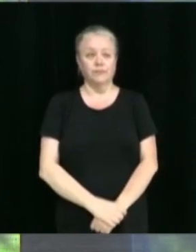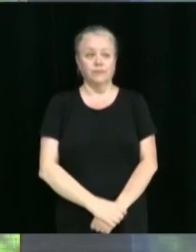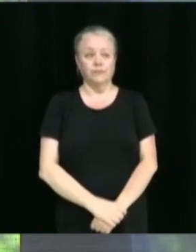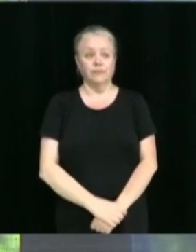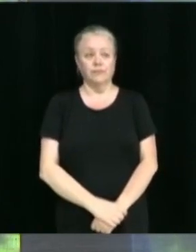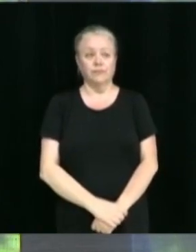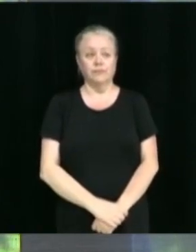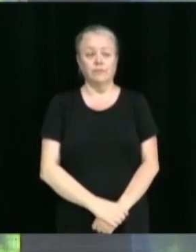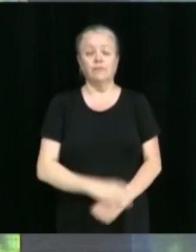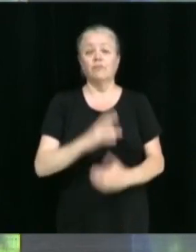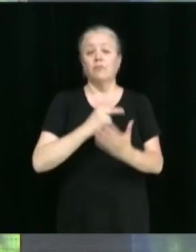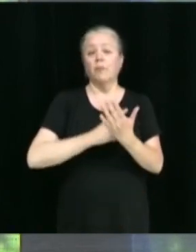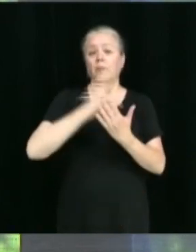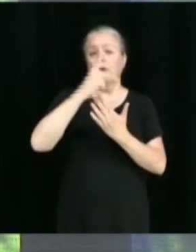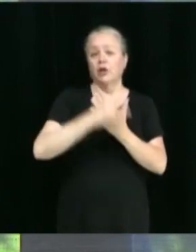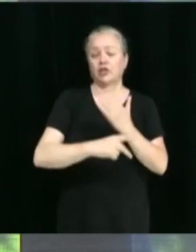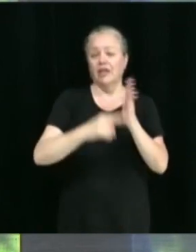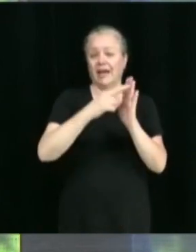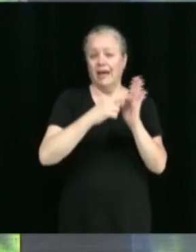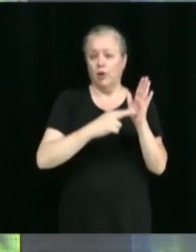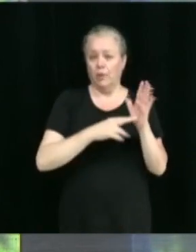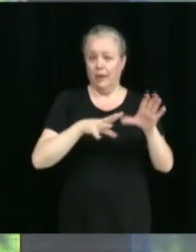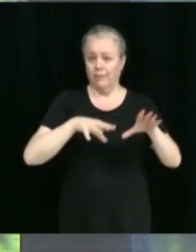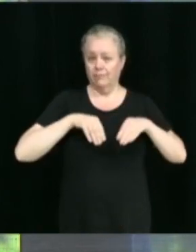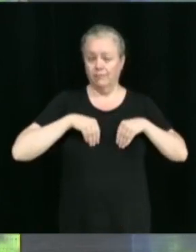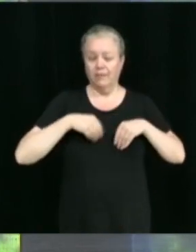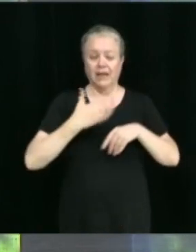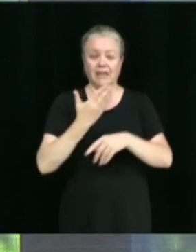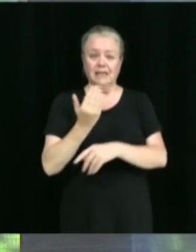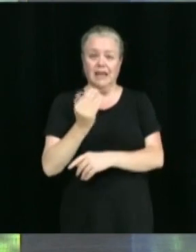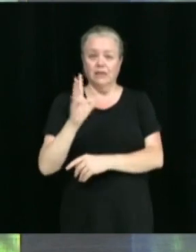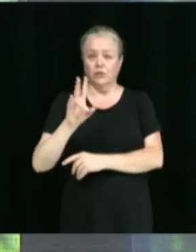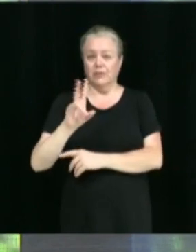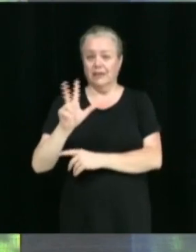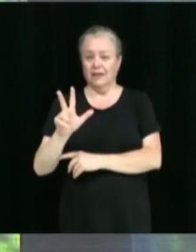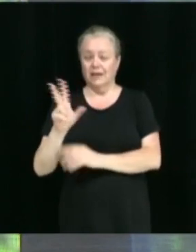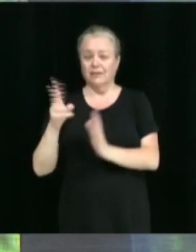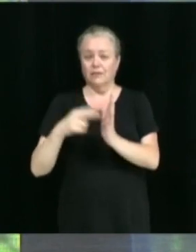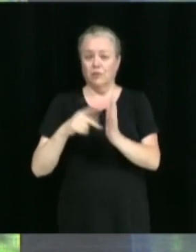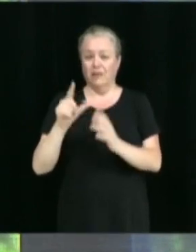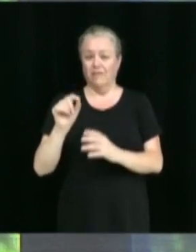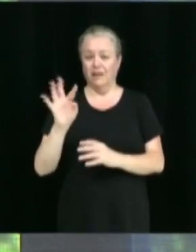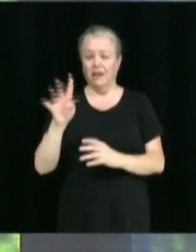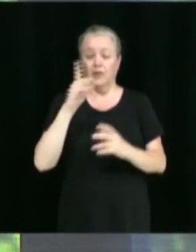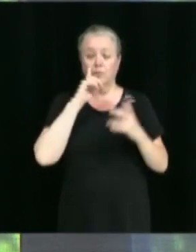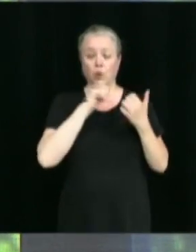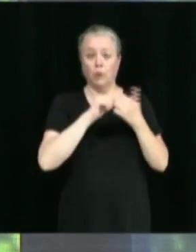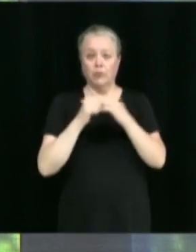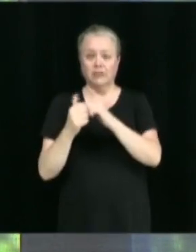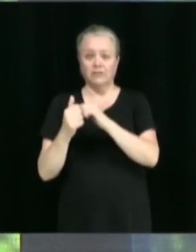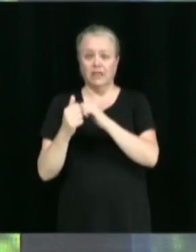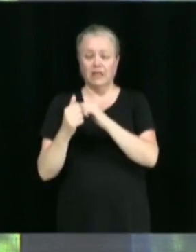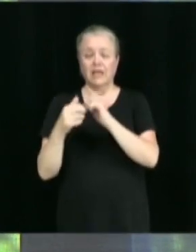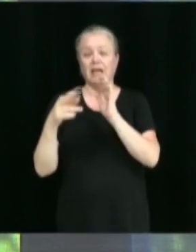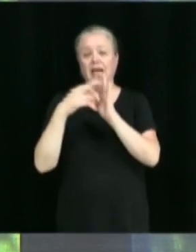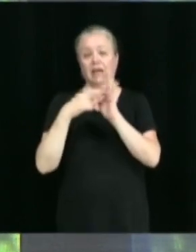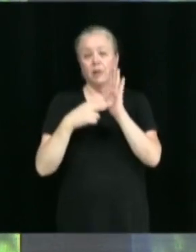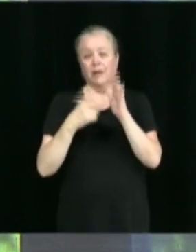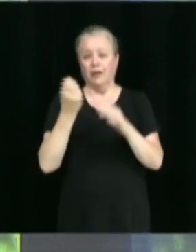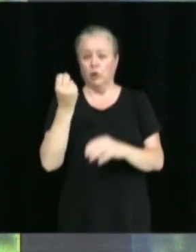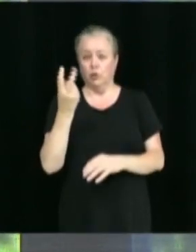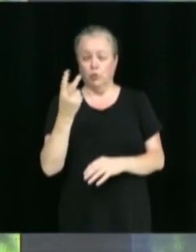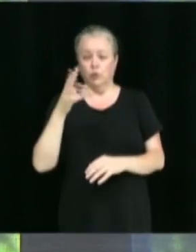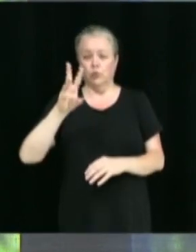Adoption du projet de règlement 1573-2024, modifiant le règlement